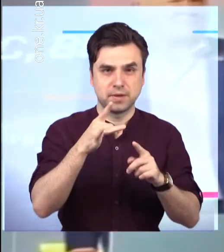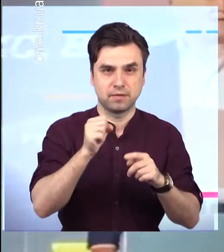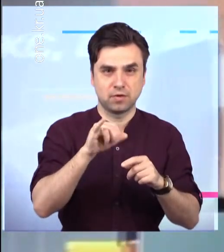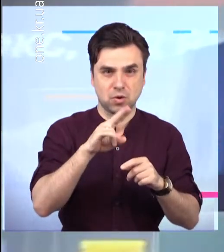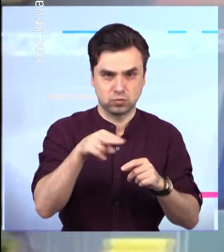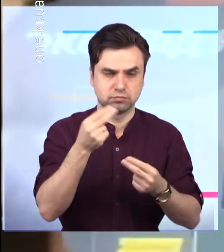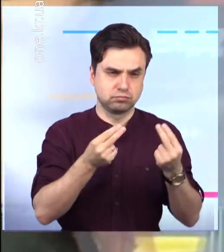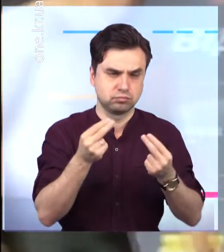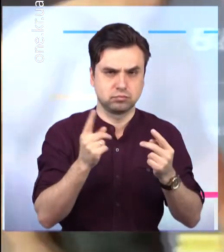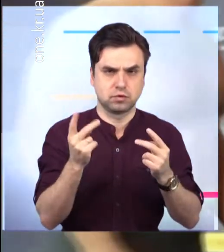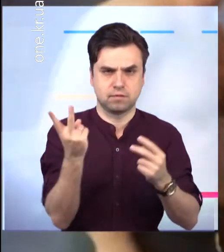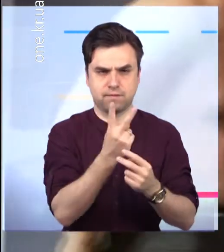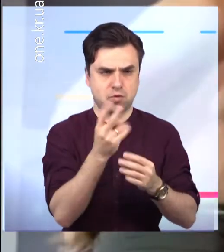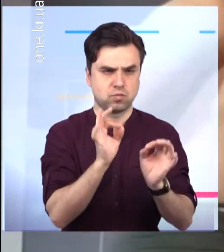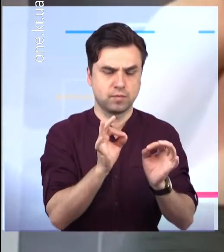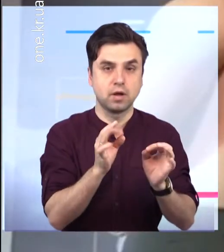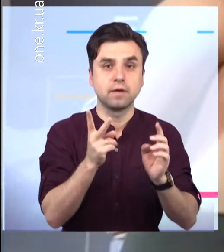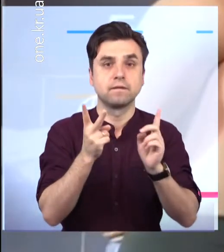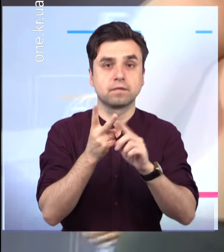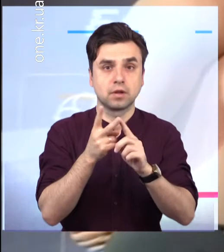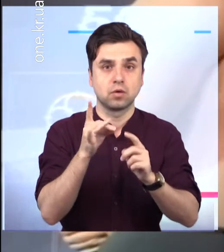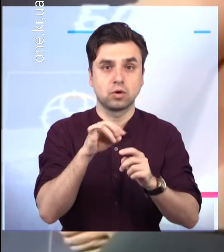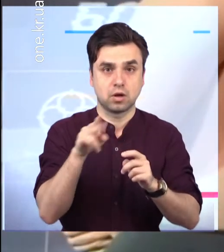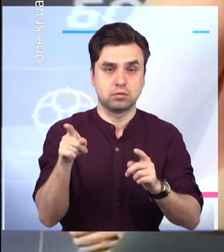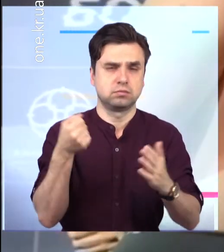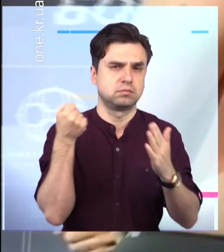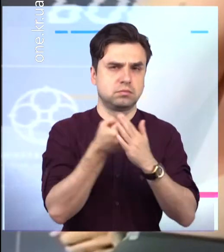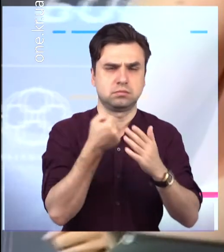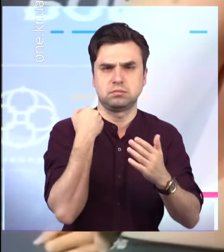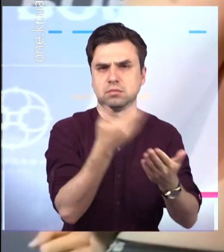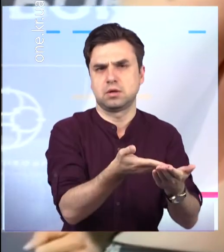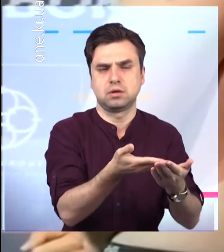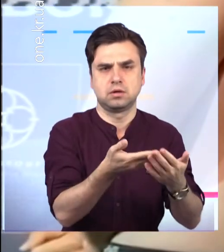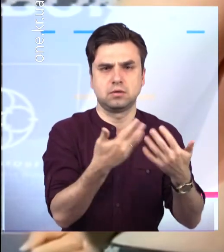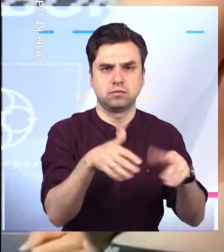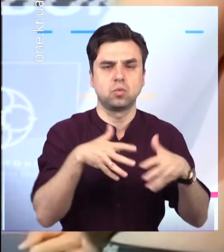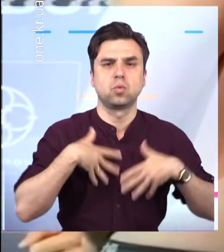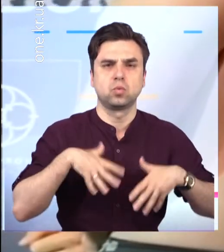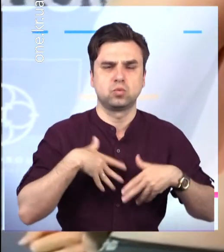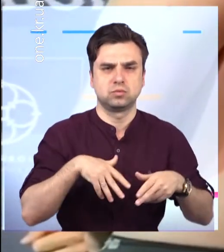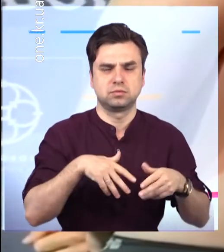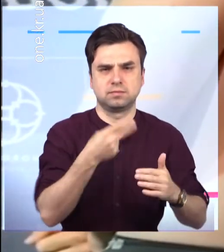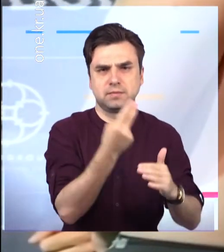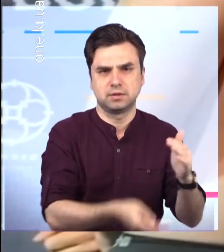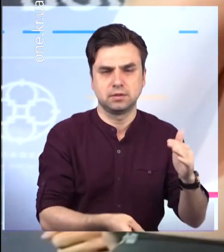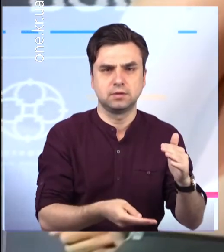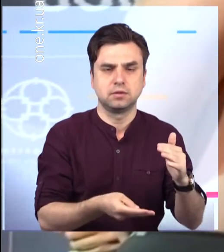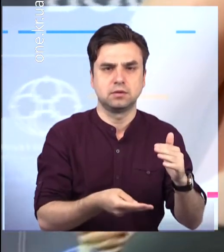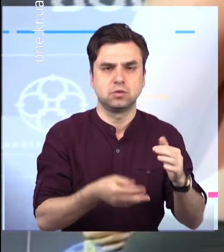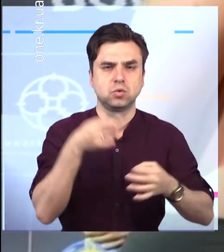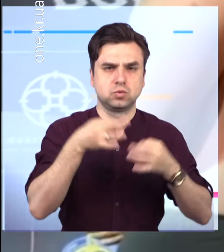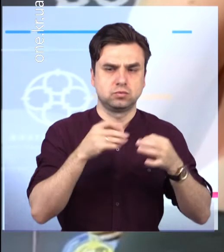другого раунду. Двобою відправив у нокаут свого грузинського опонента. Колегія суддів присудила перемогу нашому земляку